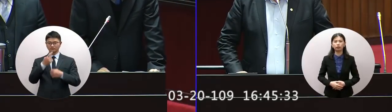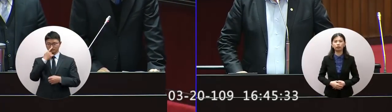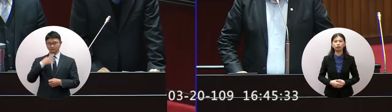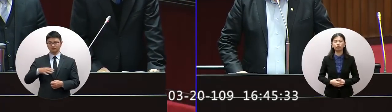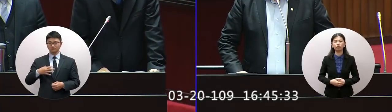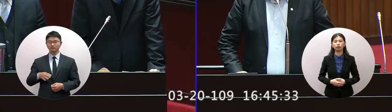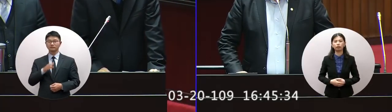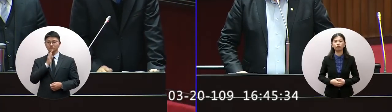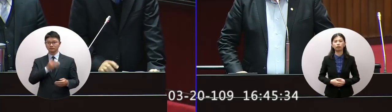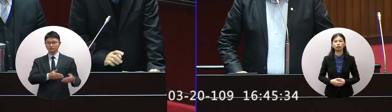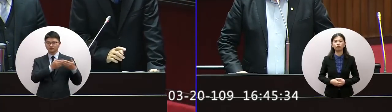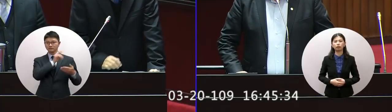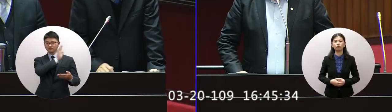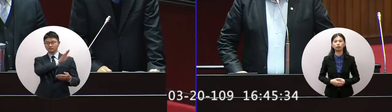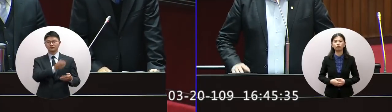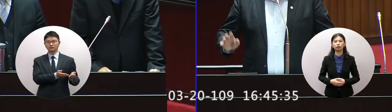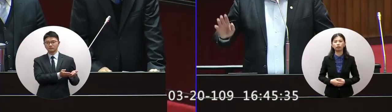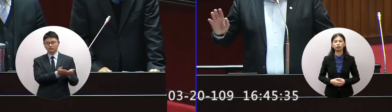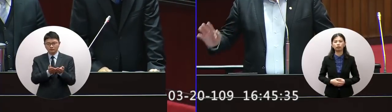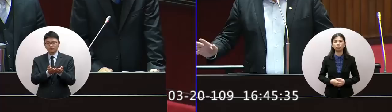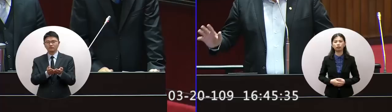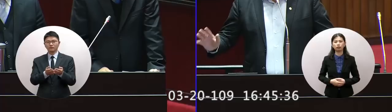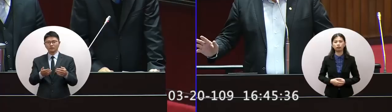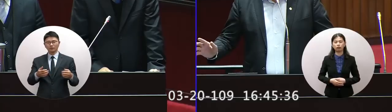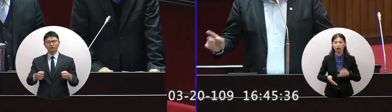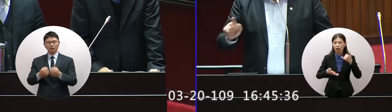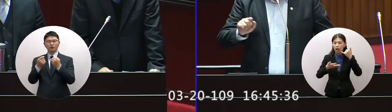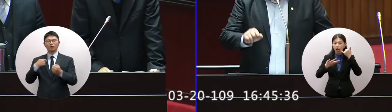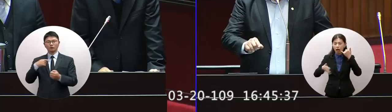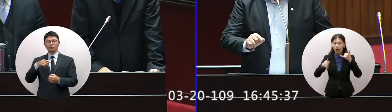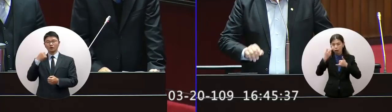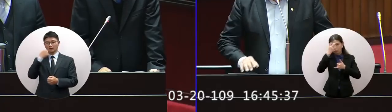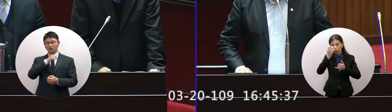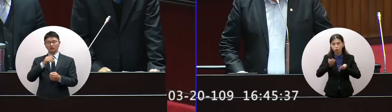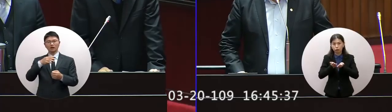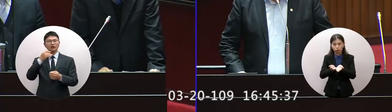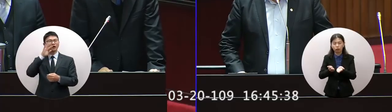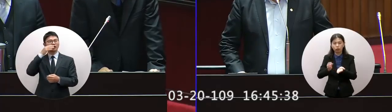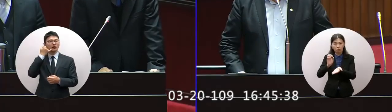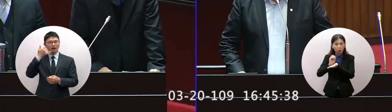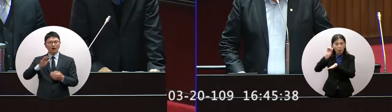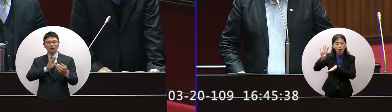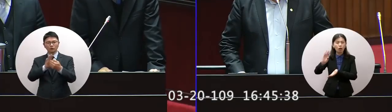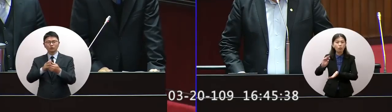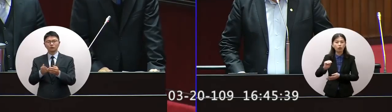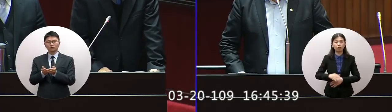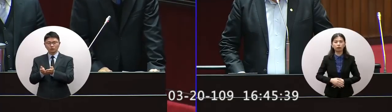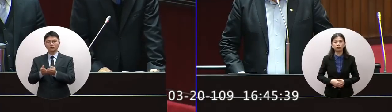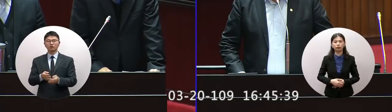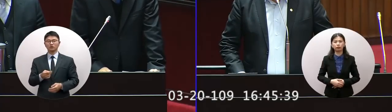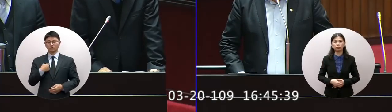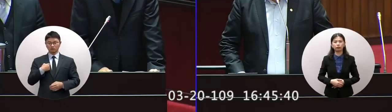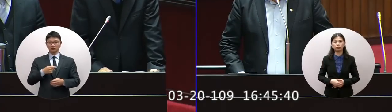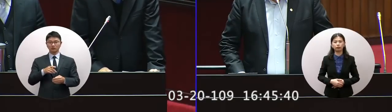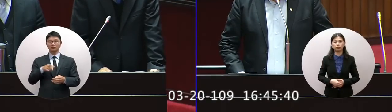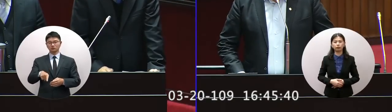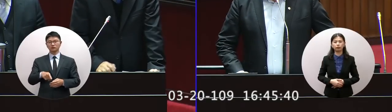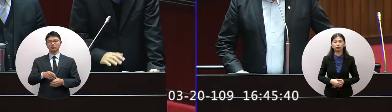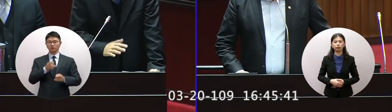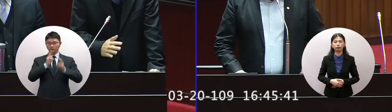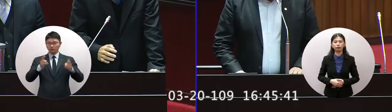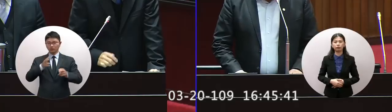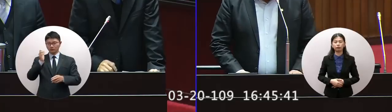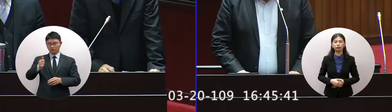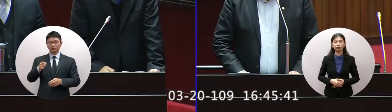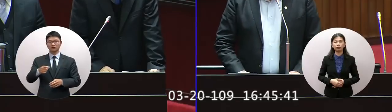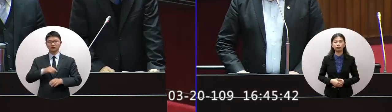他的漁船有衝撞我們的海巡艇那海巡這個事情有沒有報給金防部我們防衛部的指揮官都一直在掌握